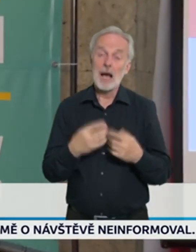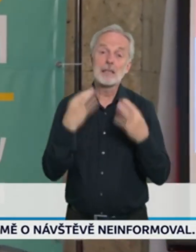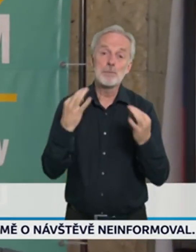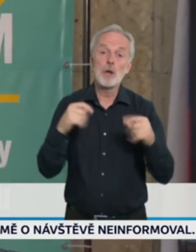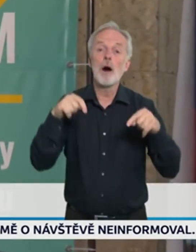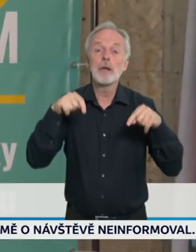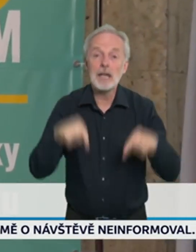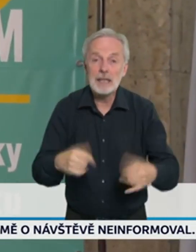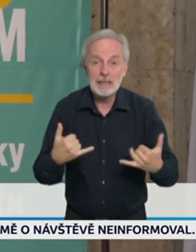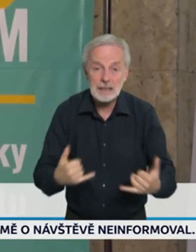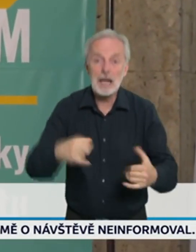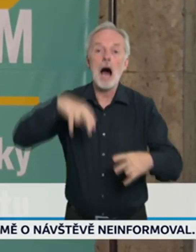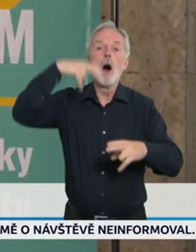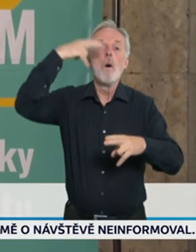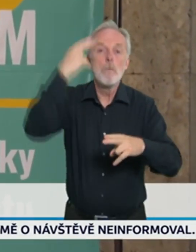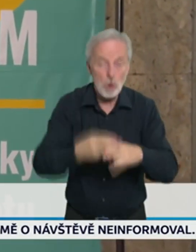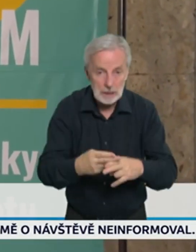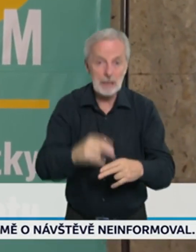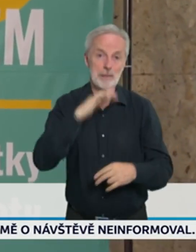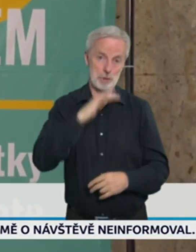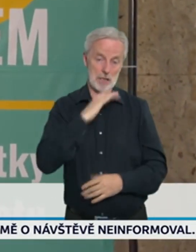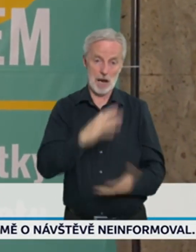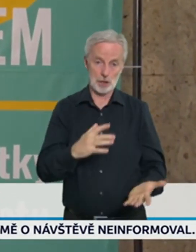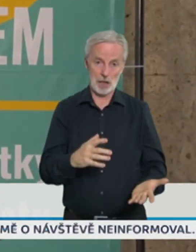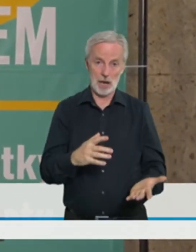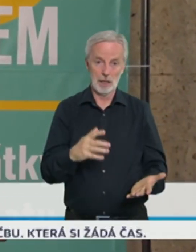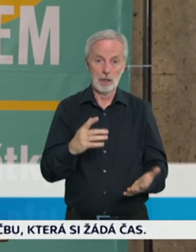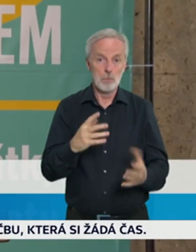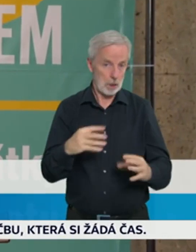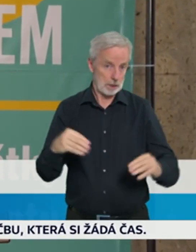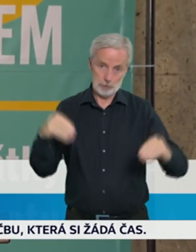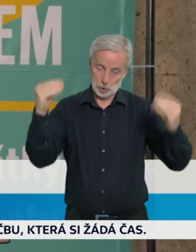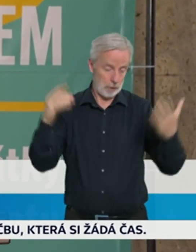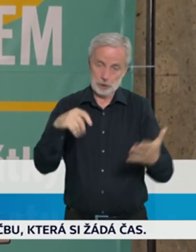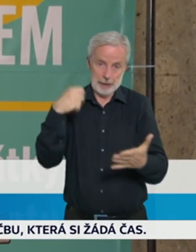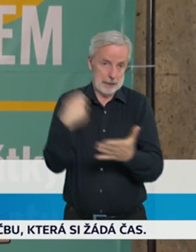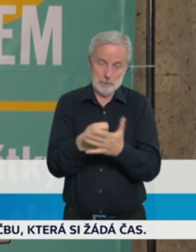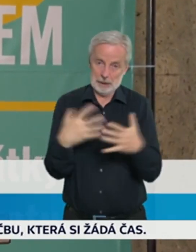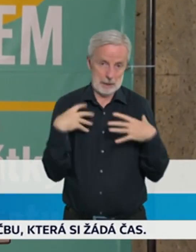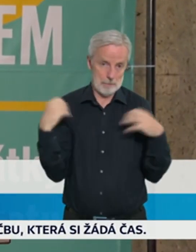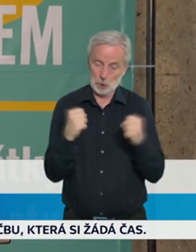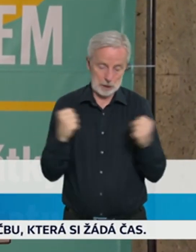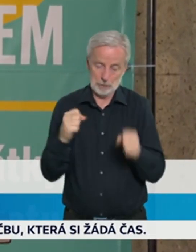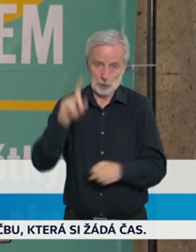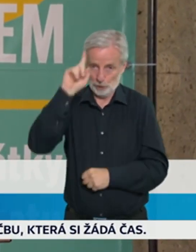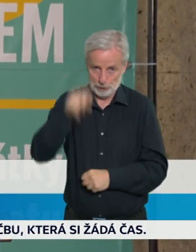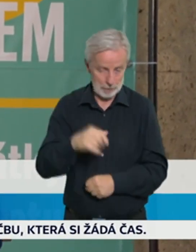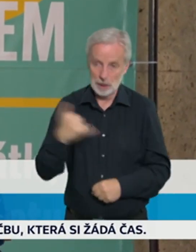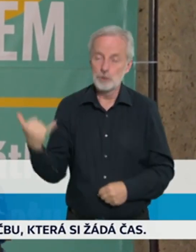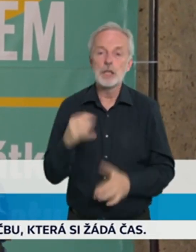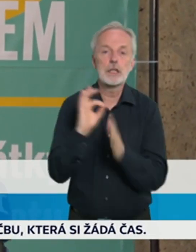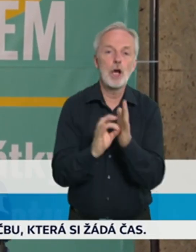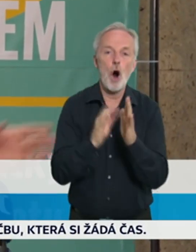bychom řekli, narůstá nám to v té populaci, do podzimu to narůstat prostě musí, protože to je respirační nákaz a podzim je období respiračních